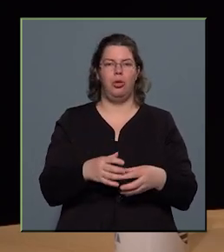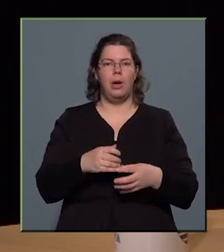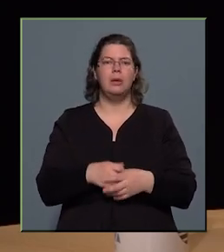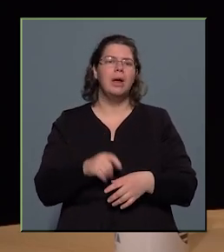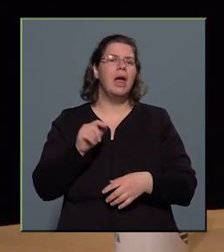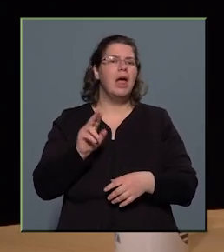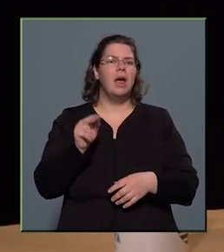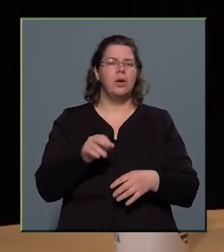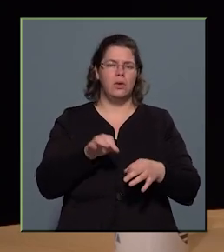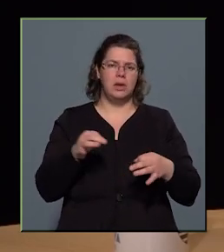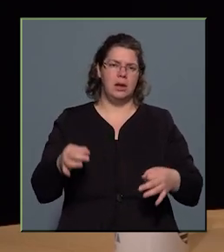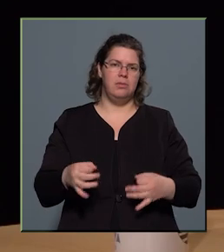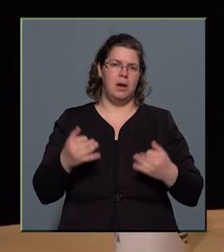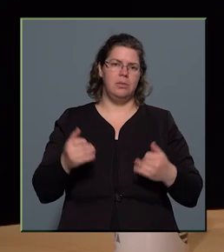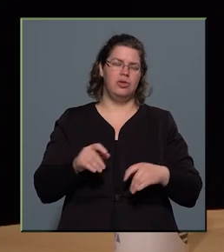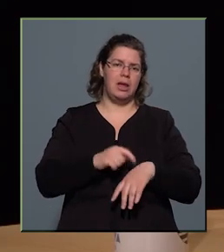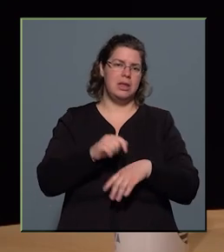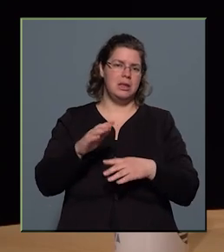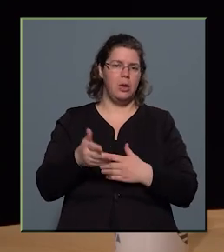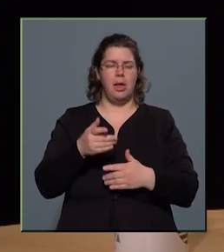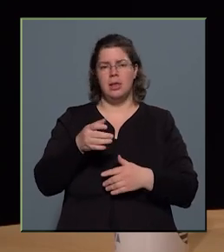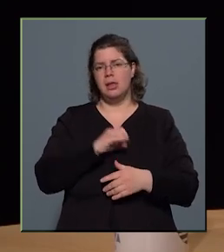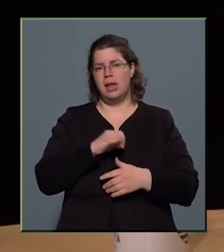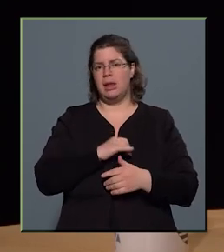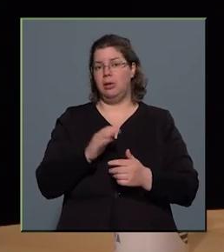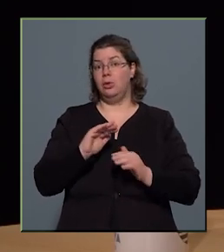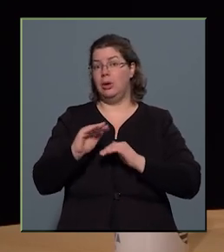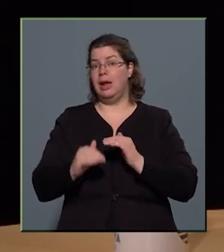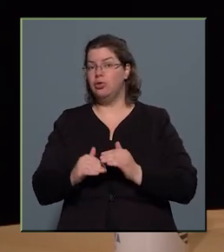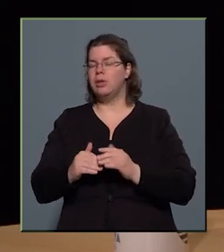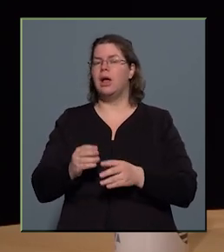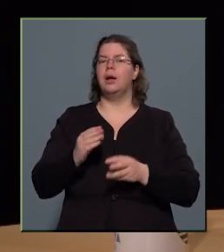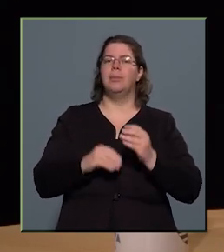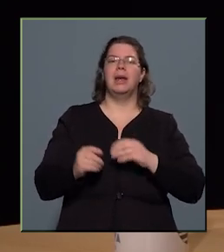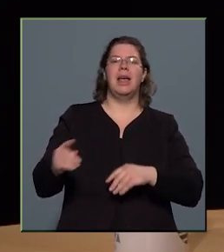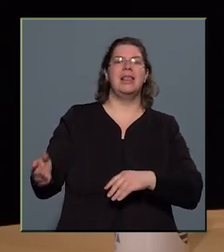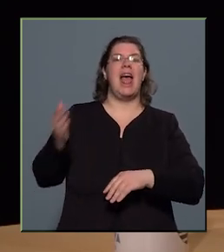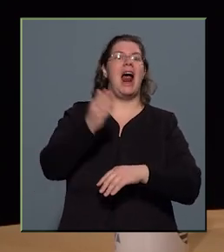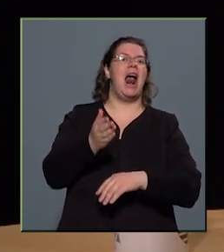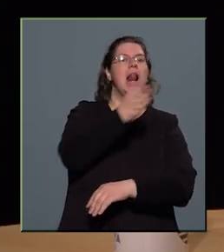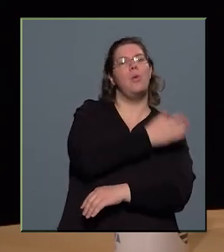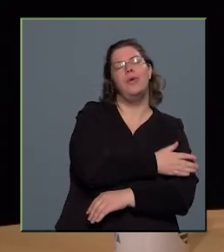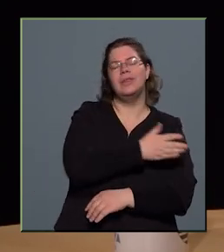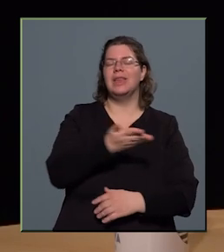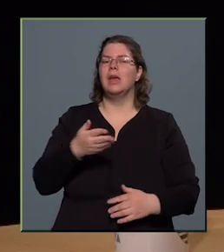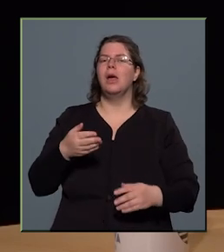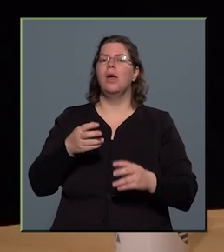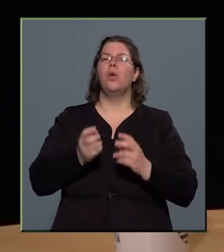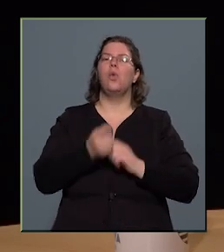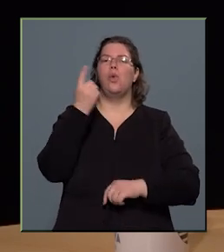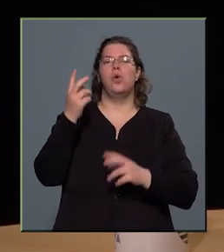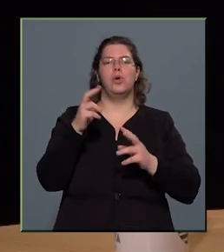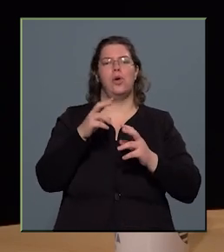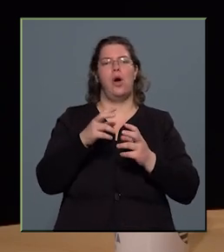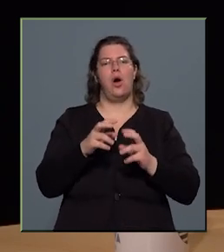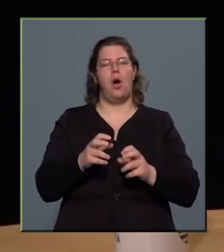Erről nyilván most egy időre az érdeklődők lecsúsztak, hiszen az ez előtti ilyen űrhajós válogatás az